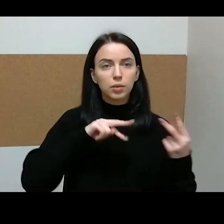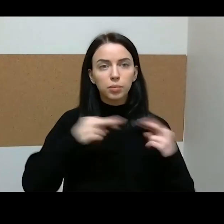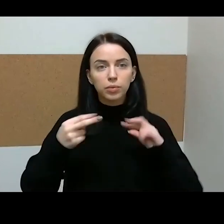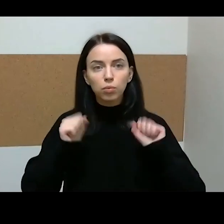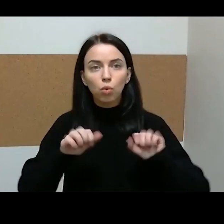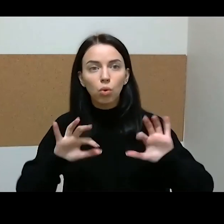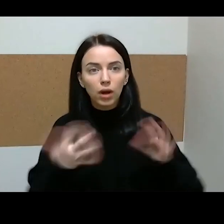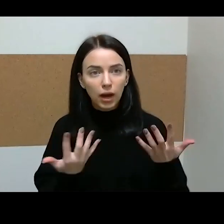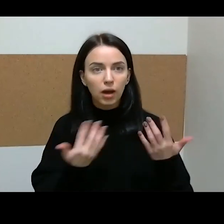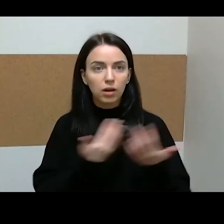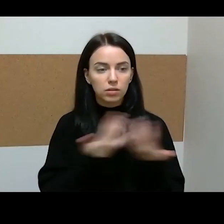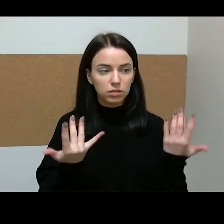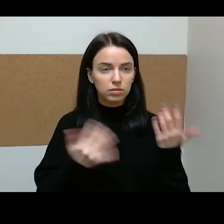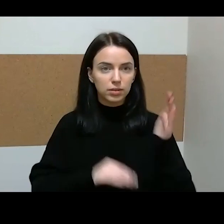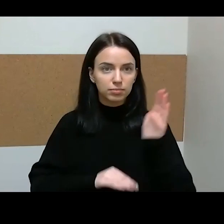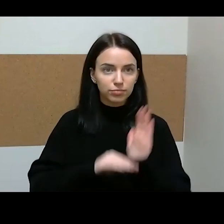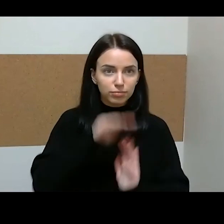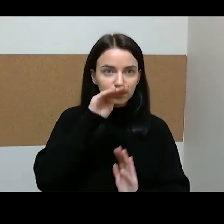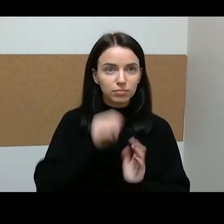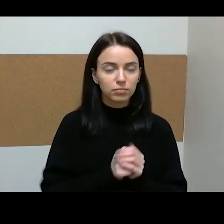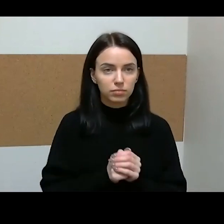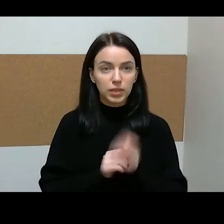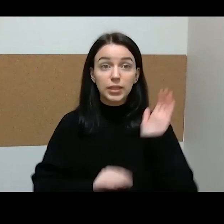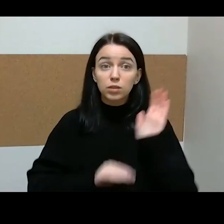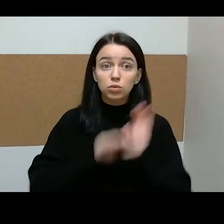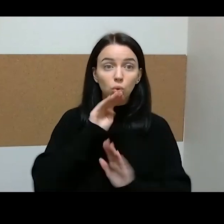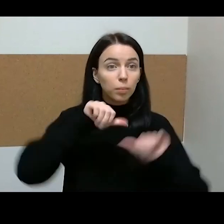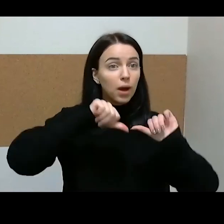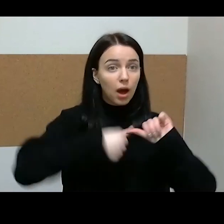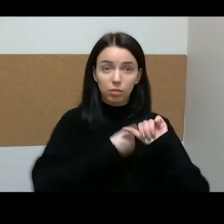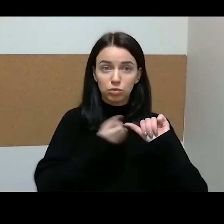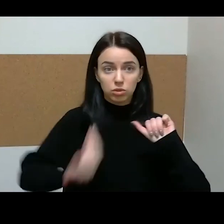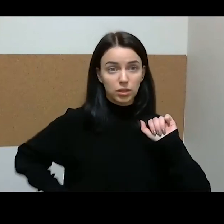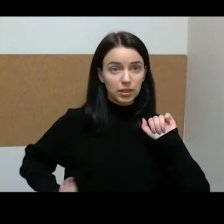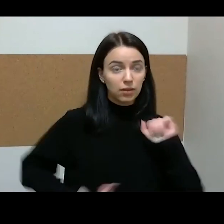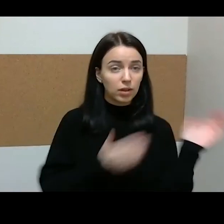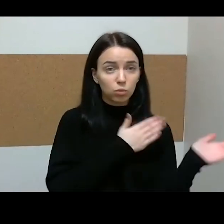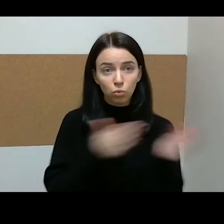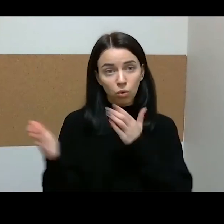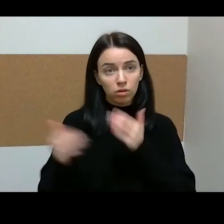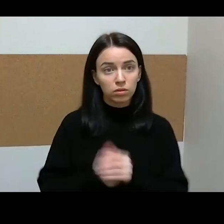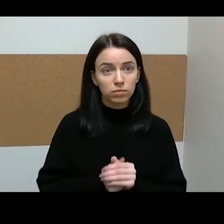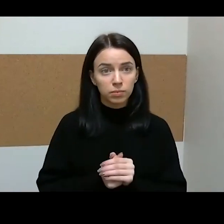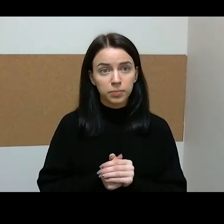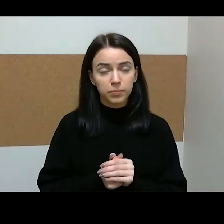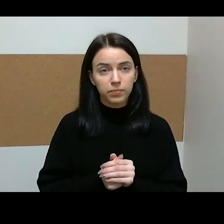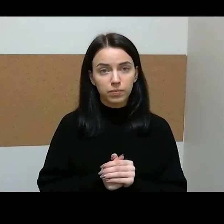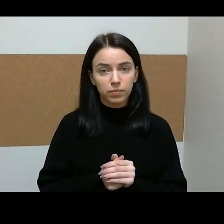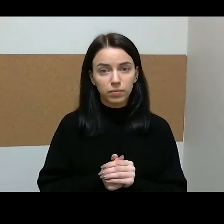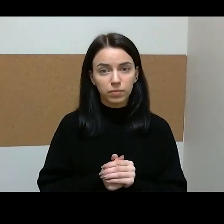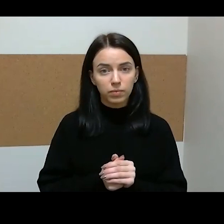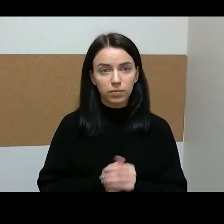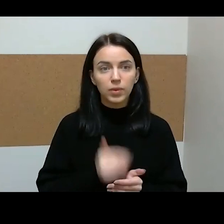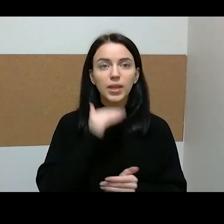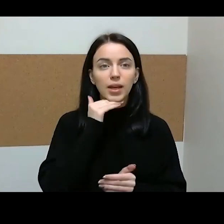auginimas, jisai vyksta visą gyvenimą. Tai aš tai į tą klausimą sakyčiau taip, kad aišku, kad patirtis